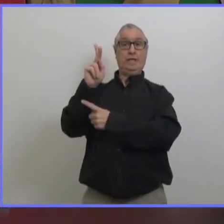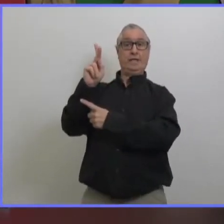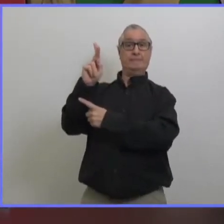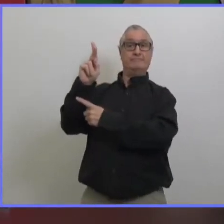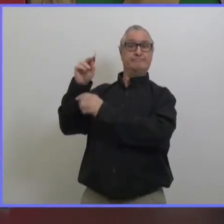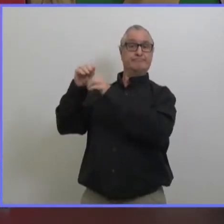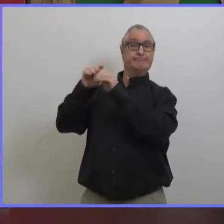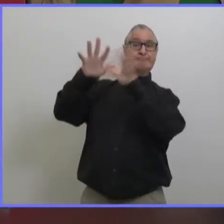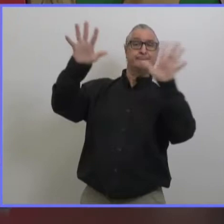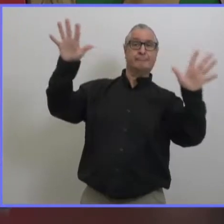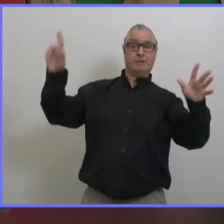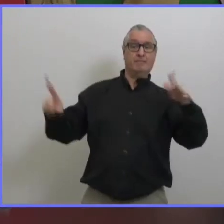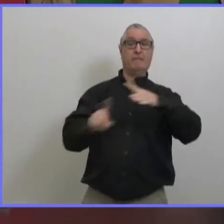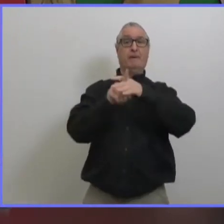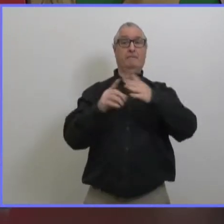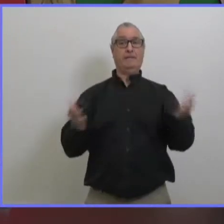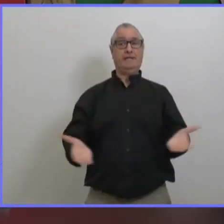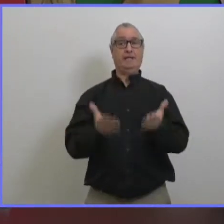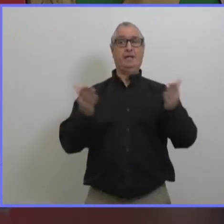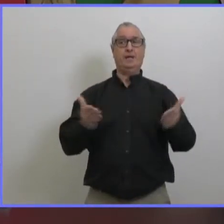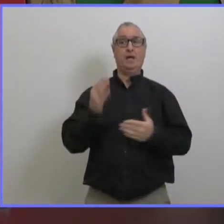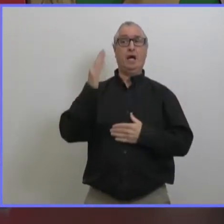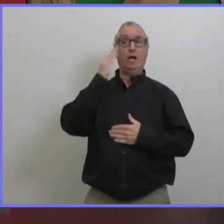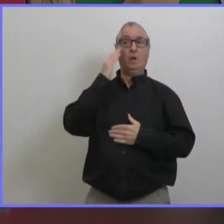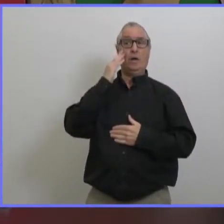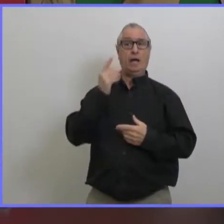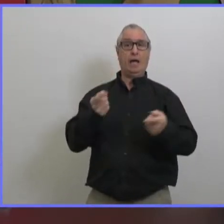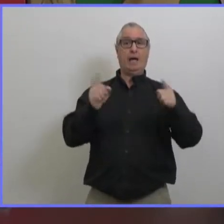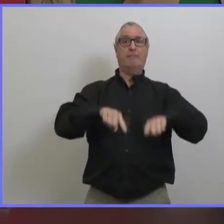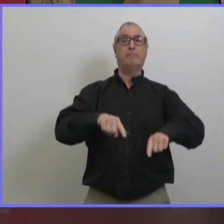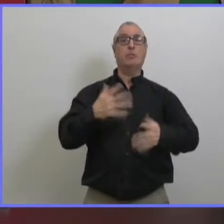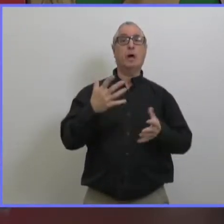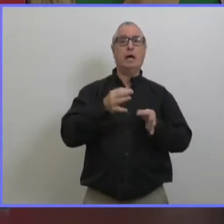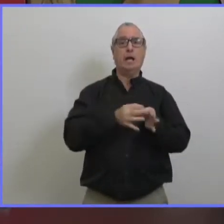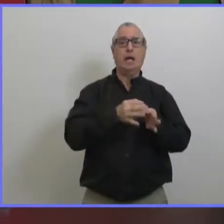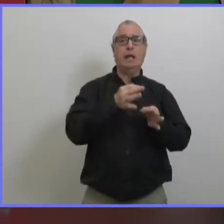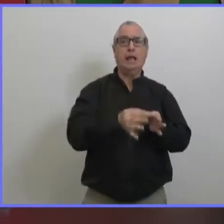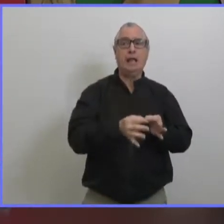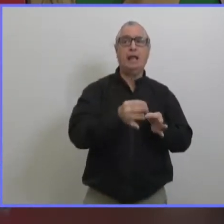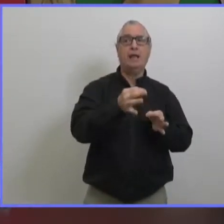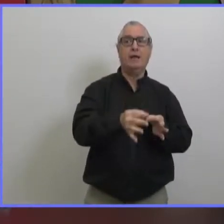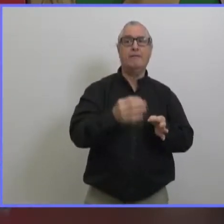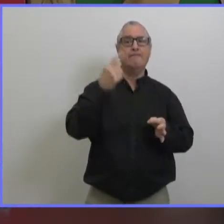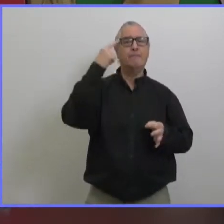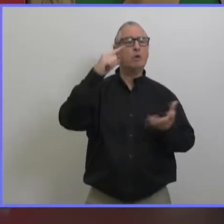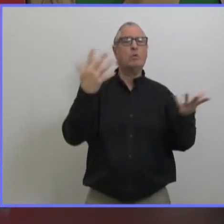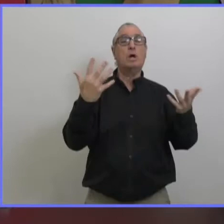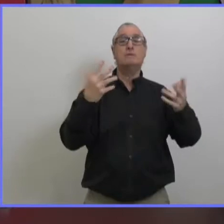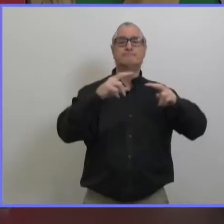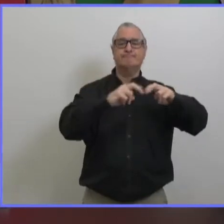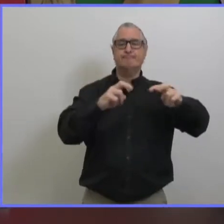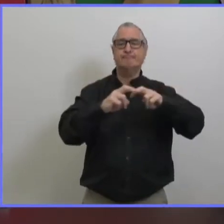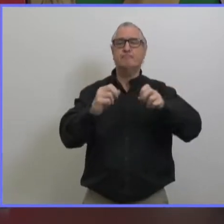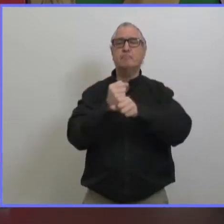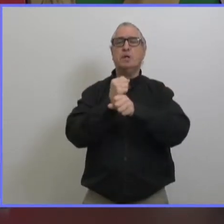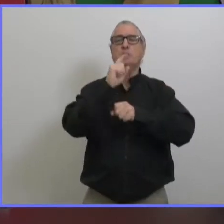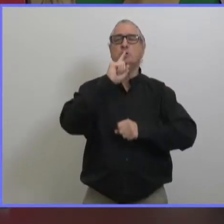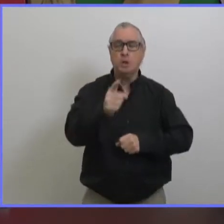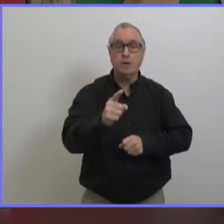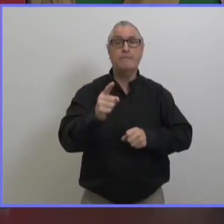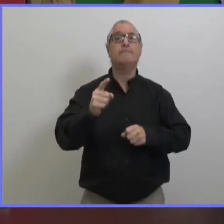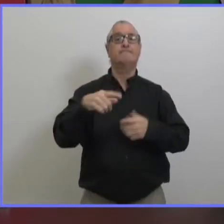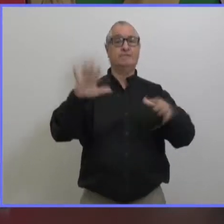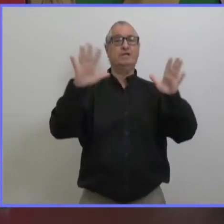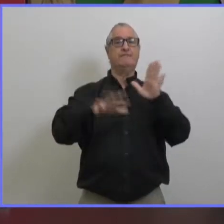variant préoccupant et l'enquête qui a eu lieu les délais qu'on a connu alors qu'est ce que cette enquête à